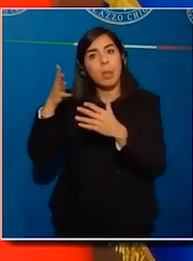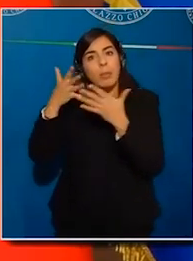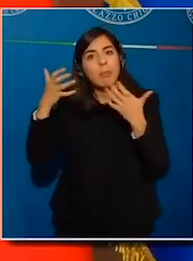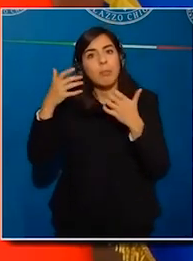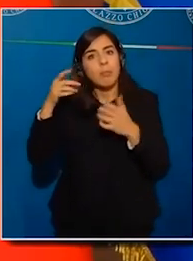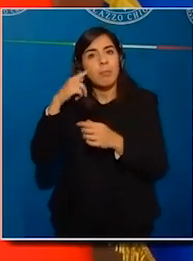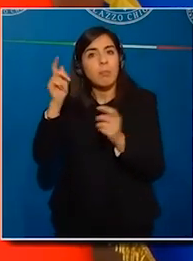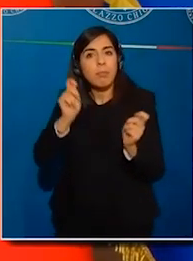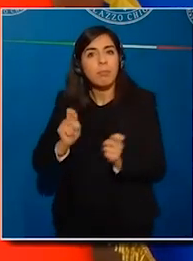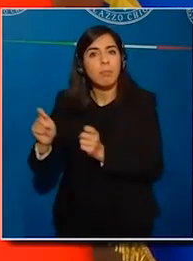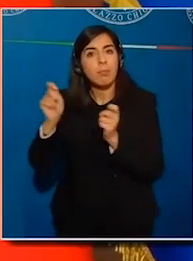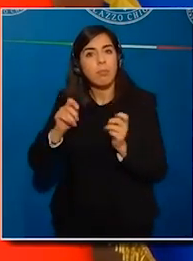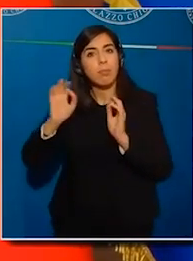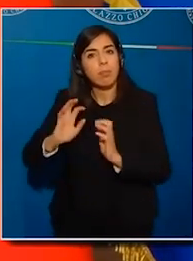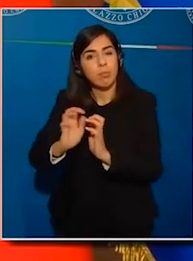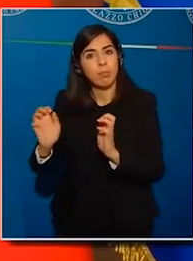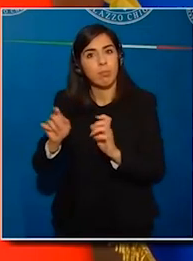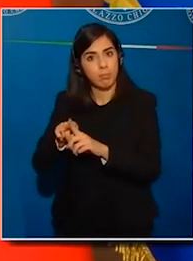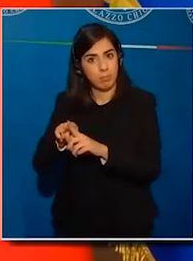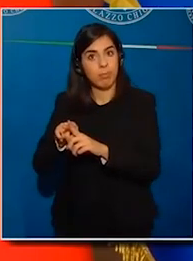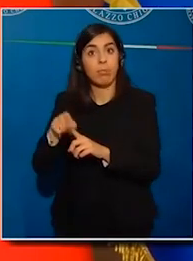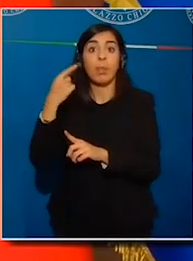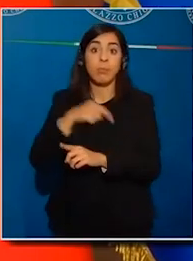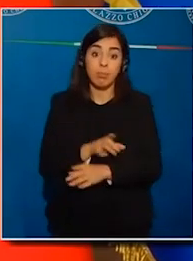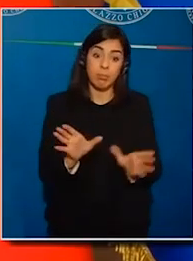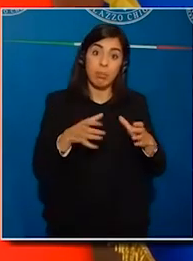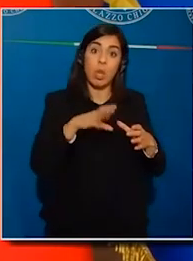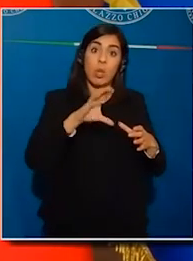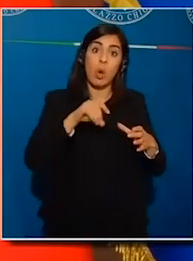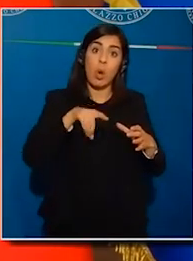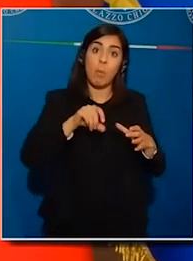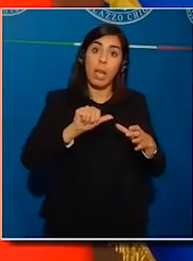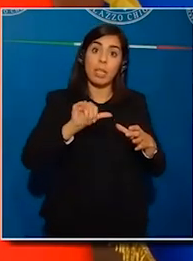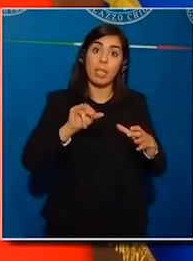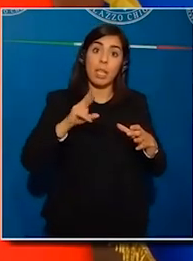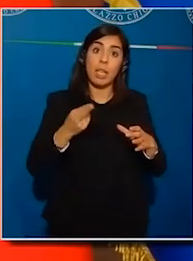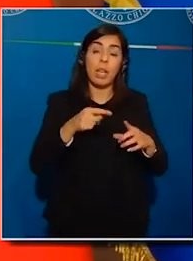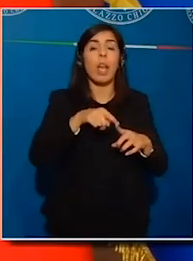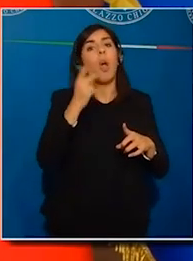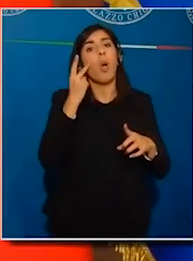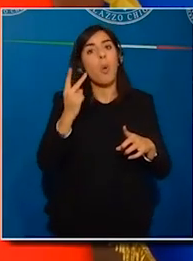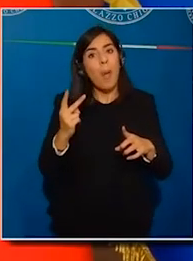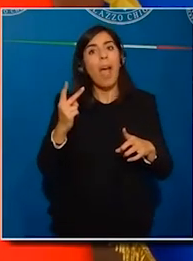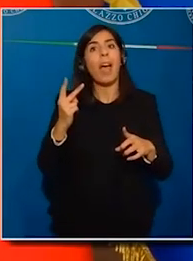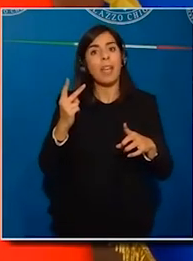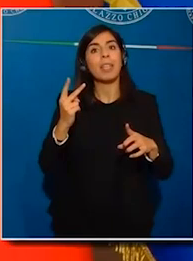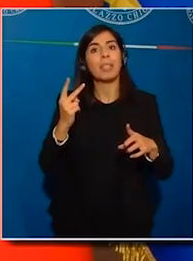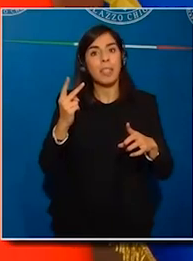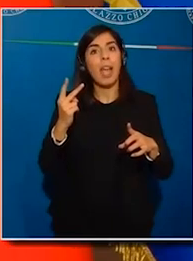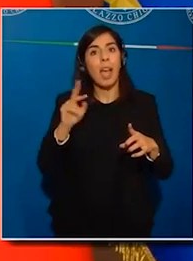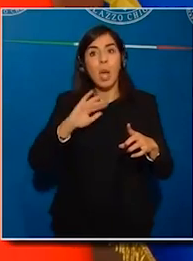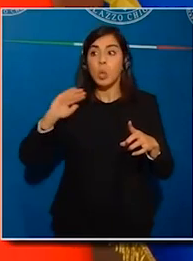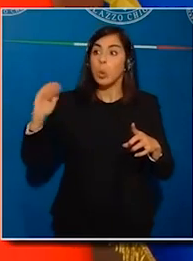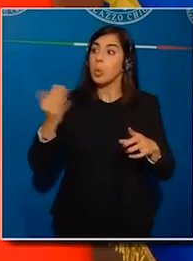il rispetto dell'interesse generale e che le attività di intelligence